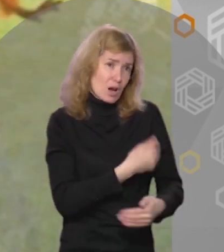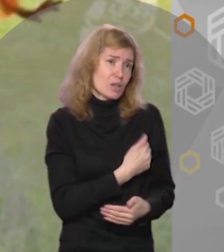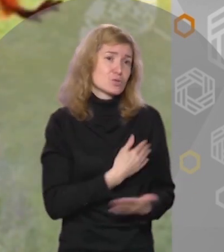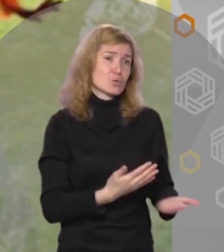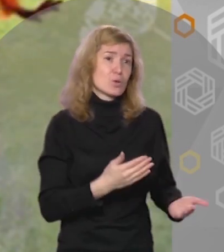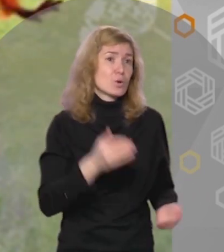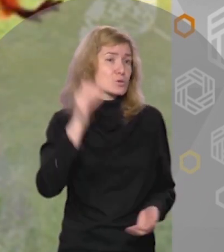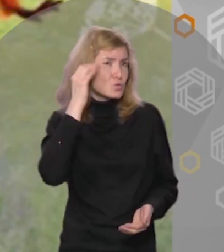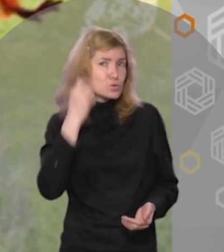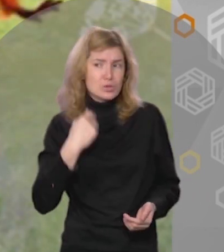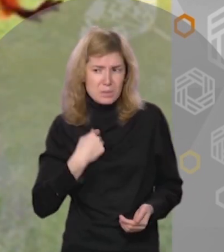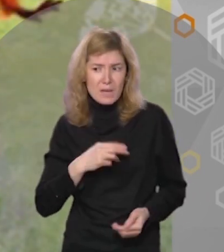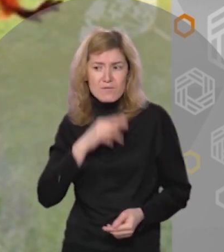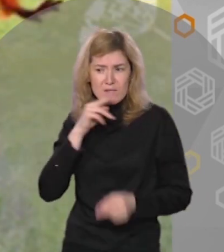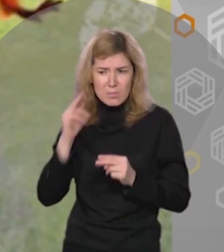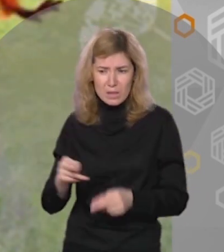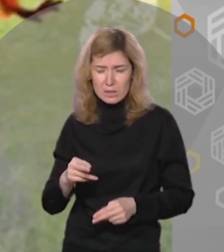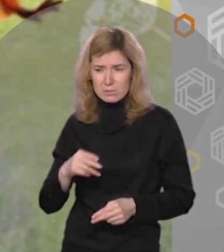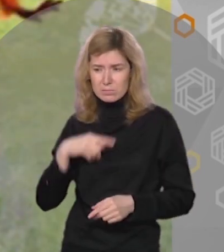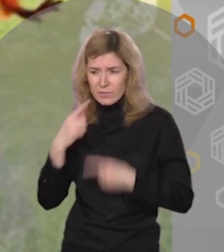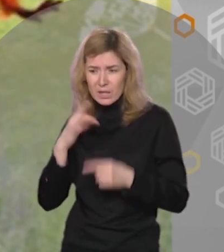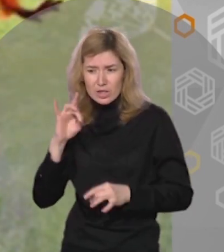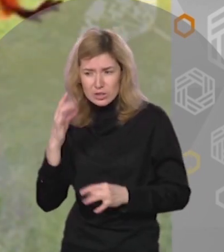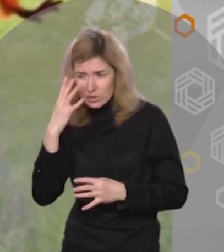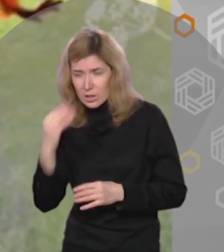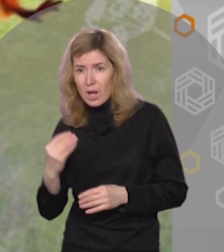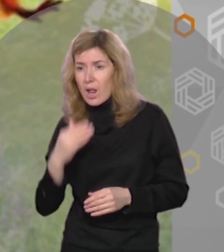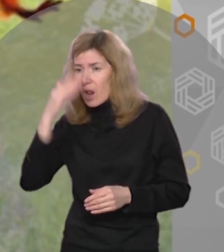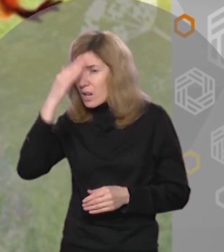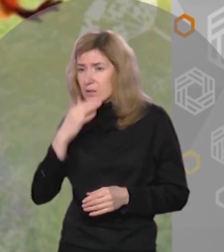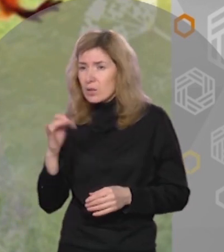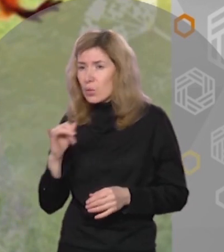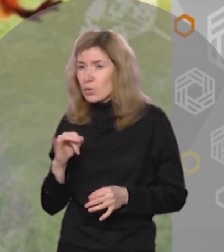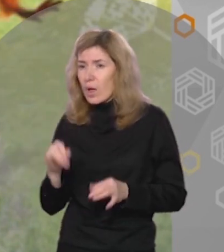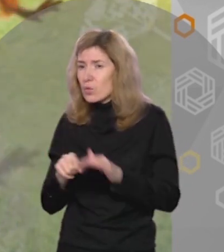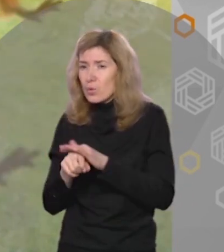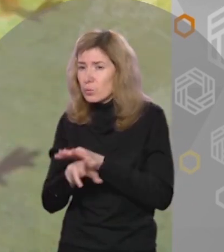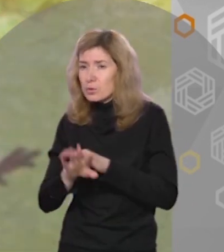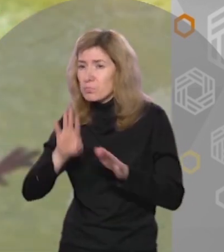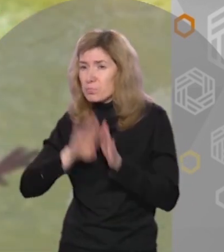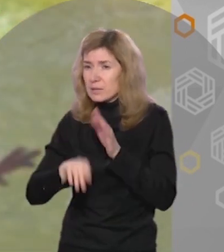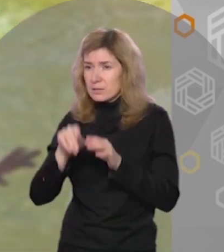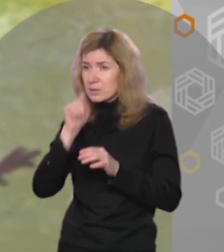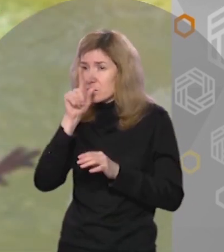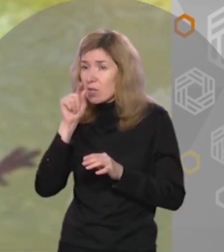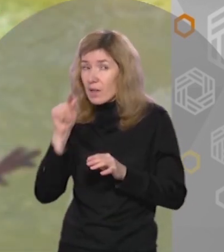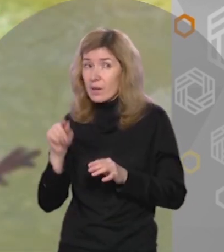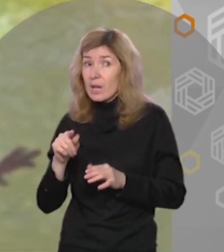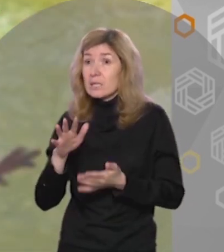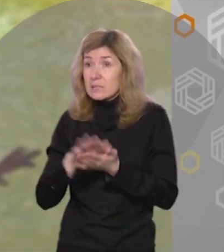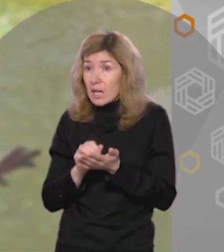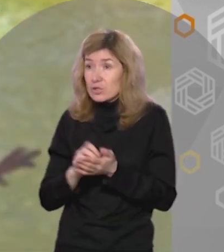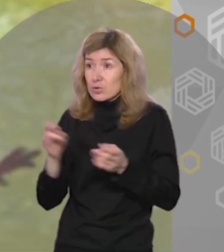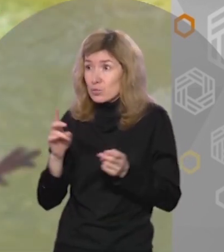Слушай меня внимательно, волновался рыжик Я думаю, лето никуда не уйдет без соловья Значит, нужно удержать